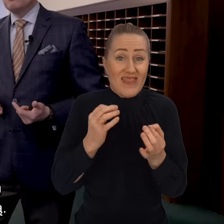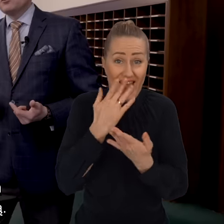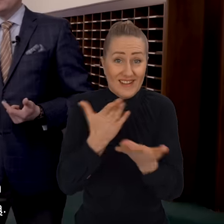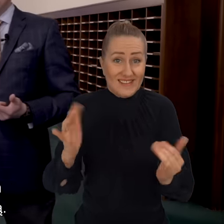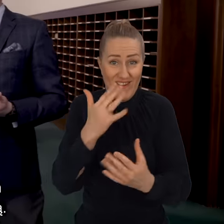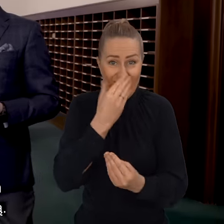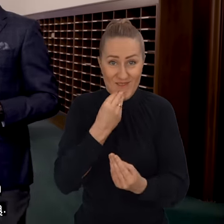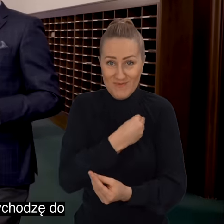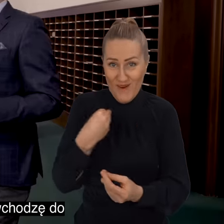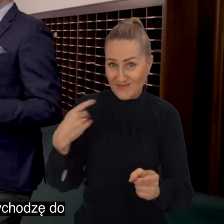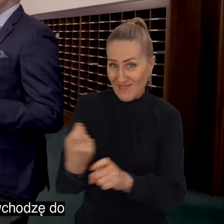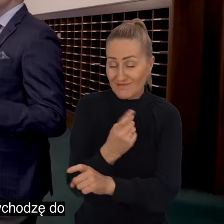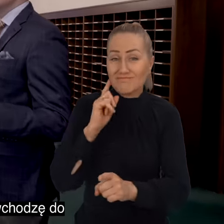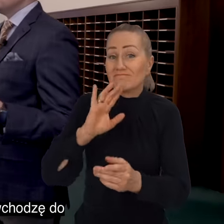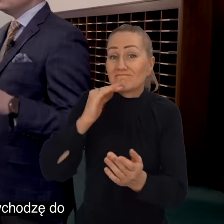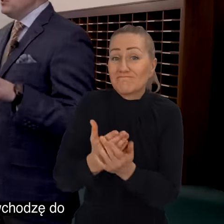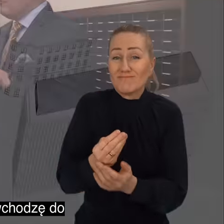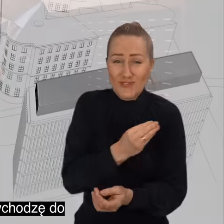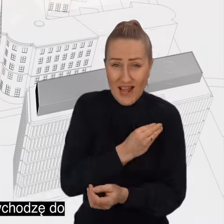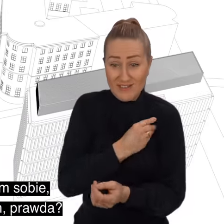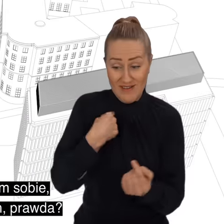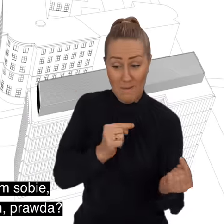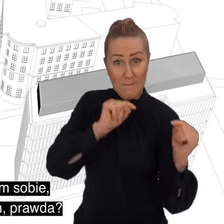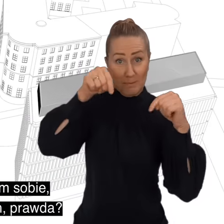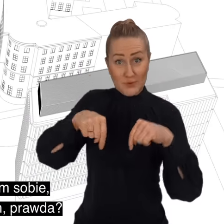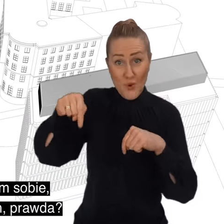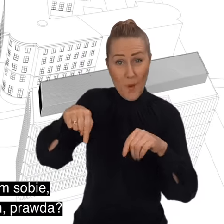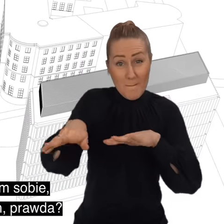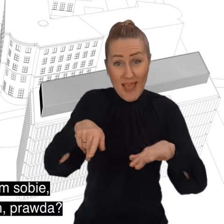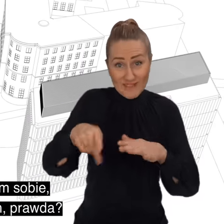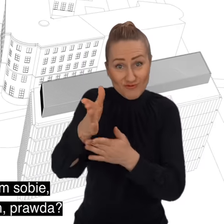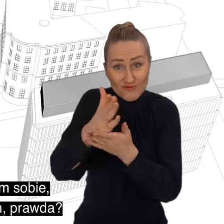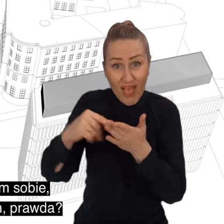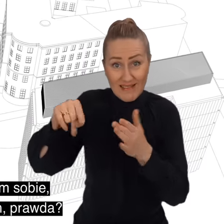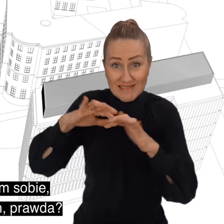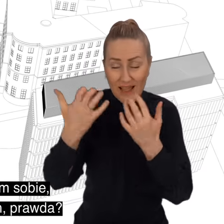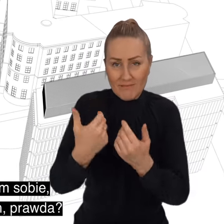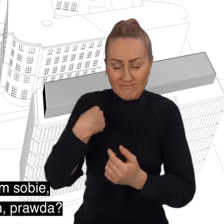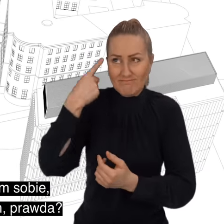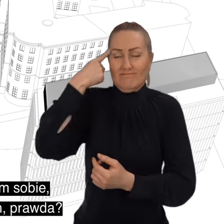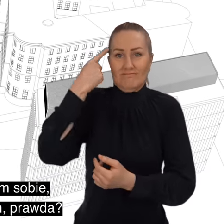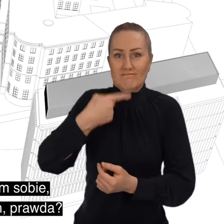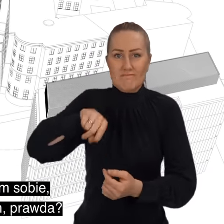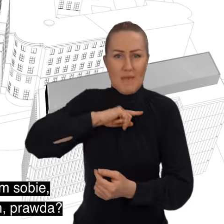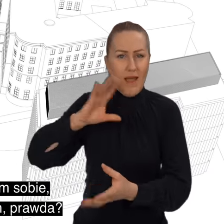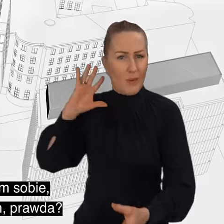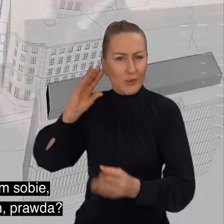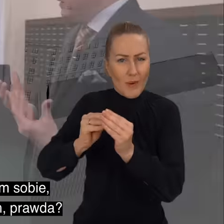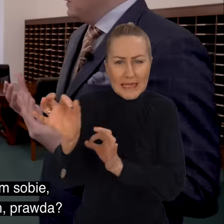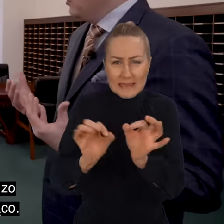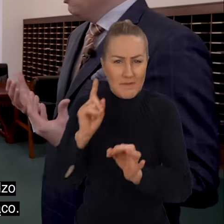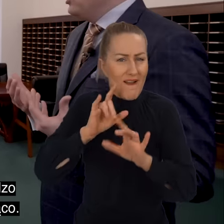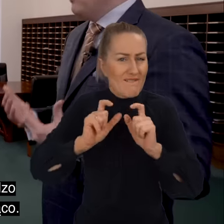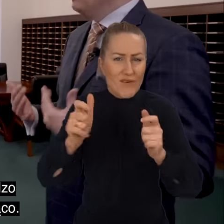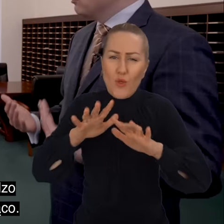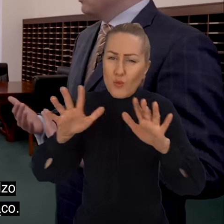kształtują Rzeczpospolitą. Ja mówiąc szczerze, zawsze jak wchodzę do tej części Sejmu, to przypominam sobie, jaką historię dźwigamy na barkach,